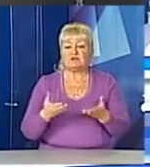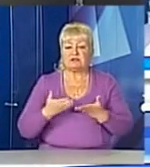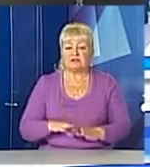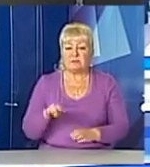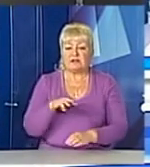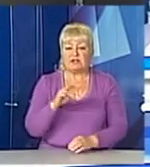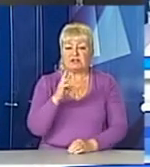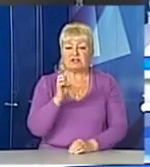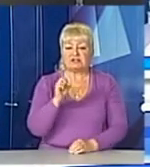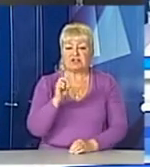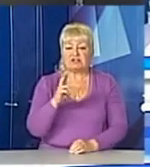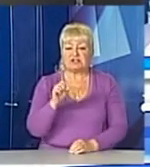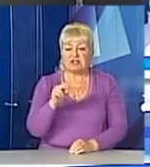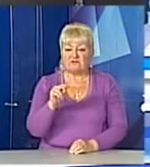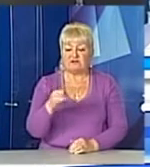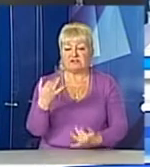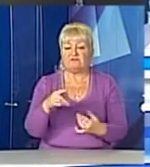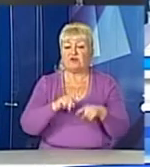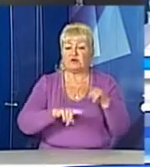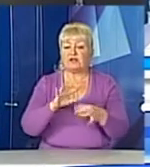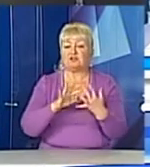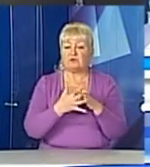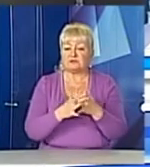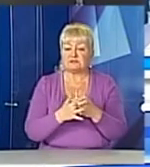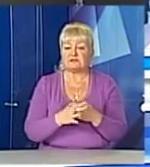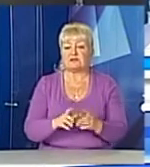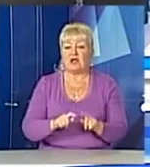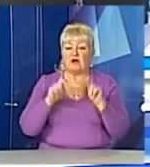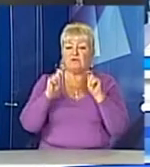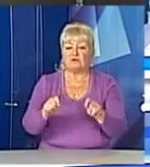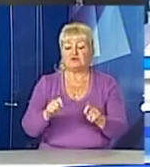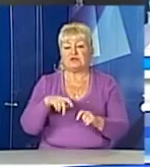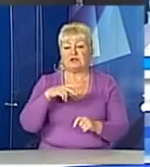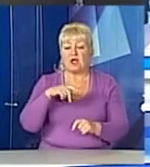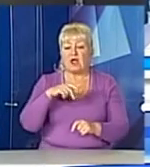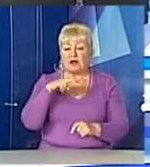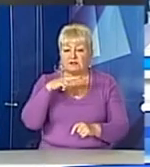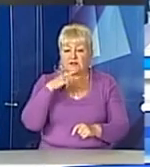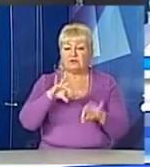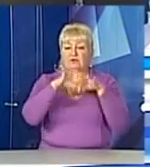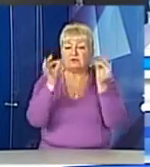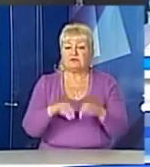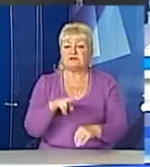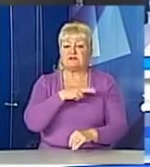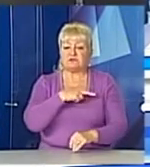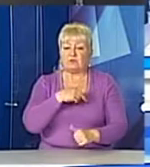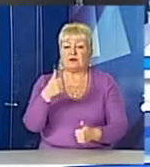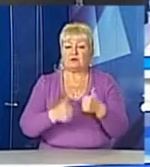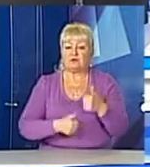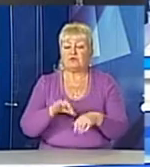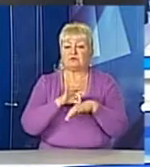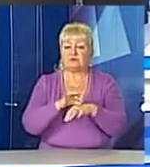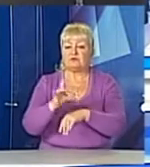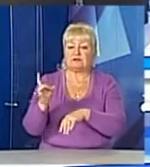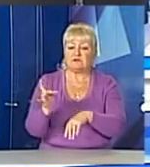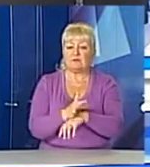Шашкевича в його рідному селі Підлися вручили всеукраїнську літературну мистецьку премію. Попри те, що конкурс проводили вперше,